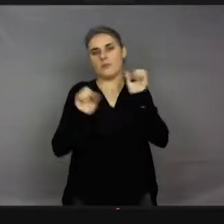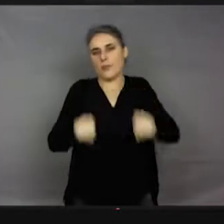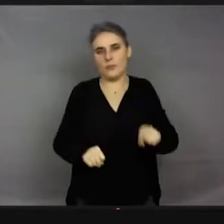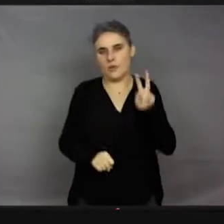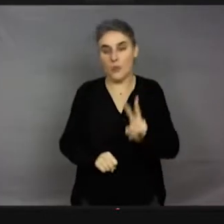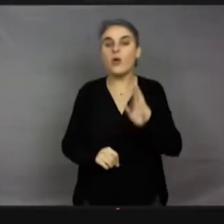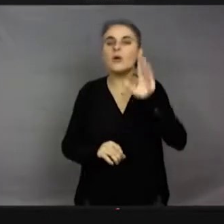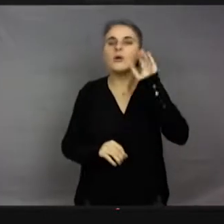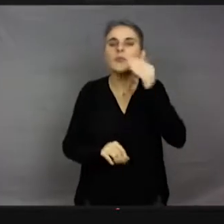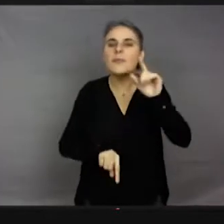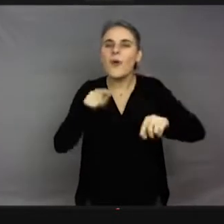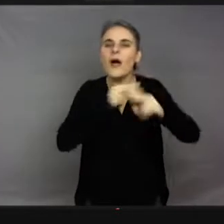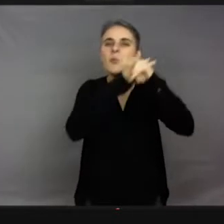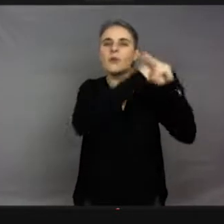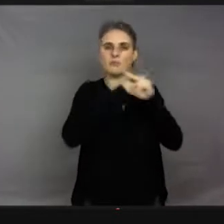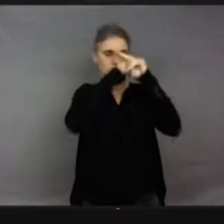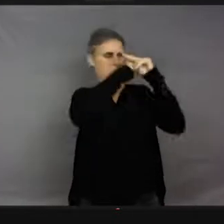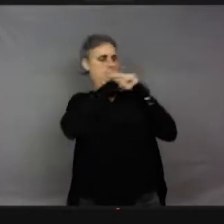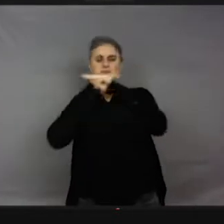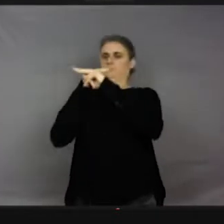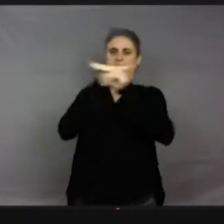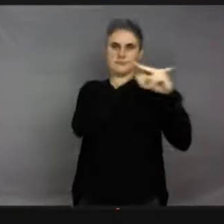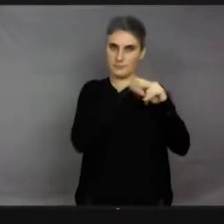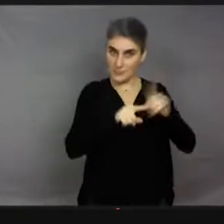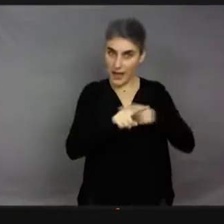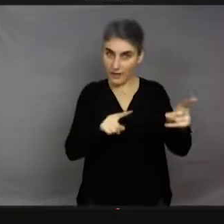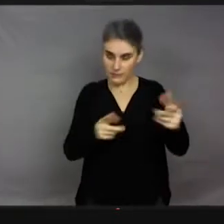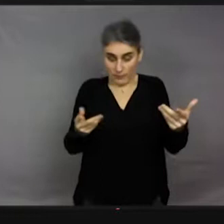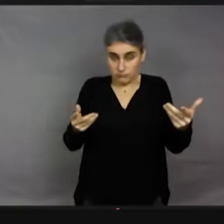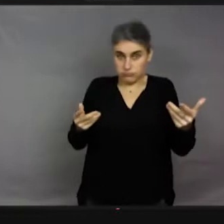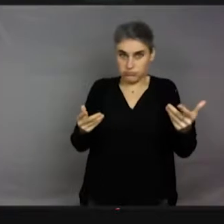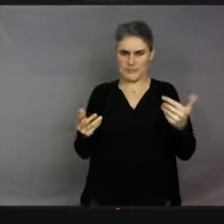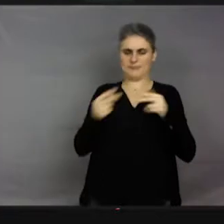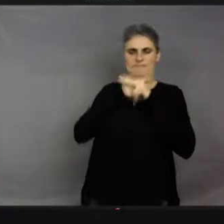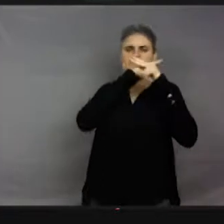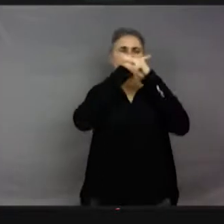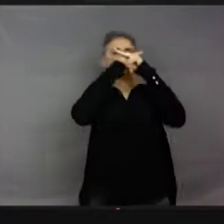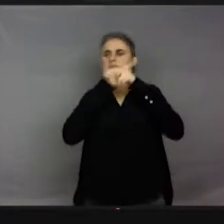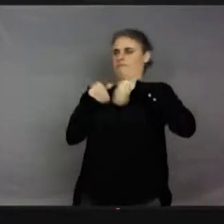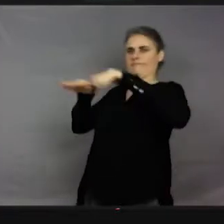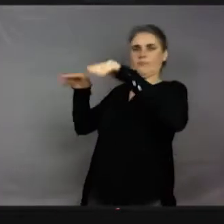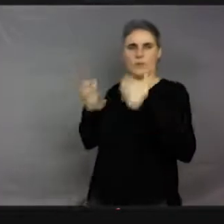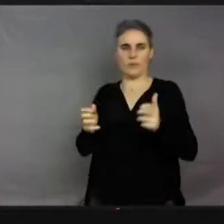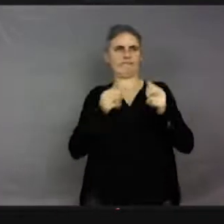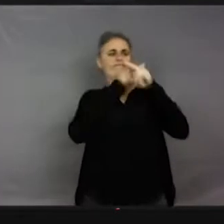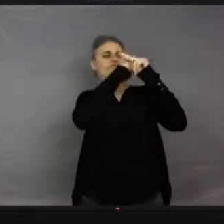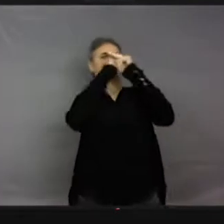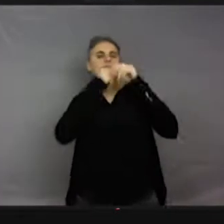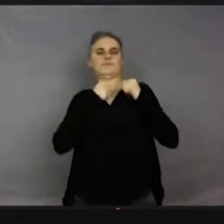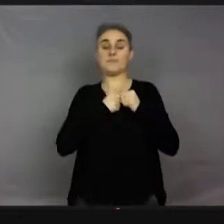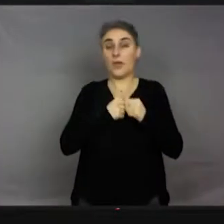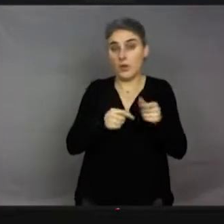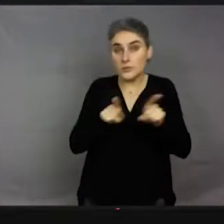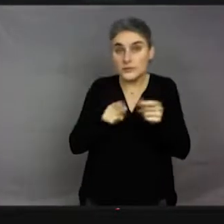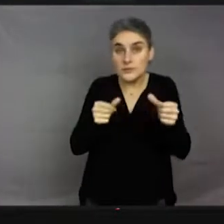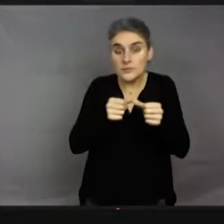proche de nous. Le genre, mais qu-ce que tu fais là ? T'es chez moi. Mais surtout, c'est une proie qu'elles recherchent, puisque toutes les libellules sont